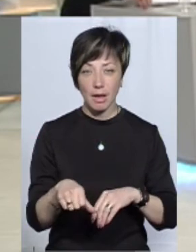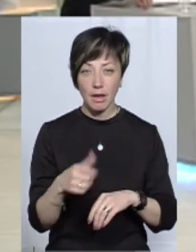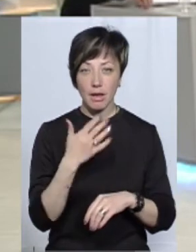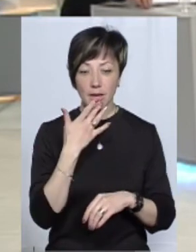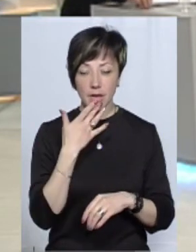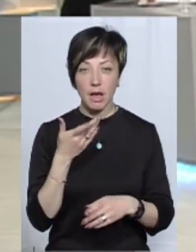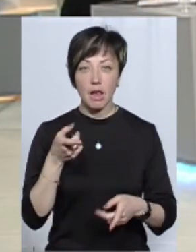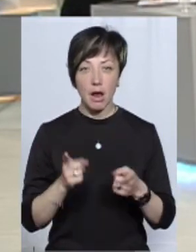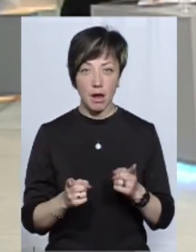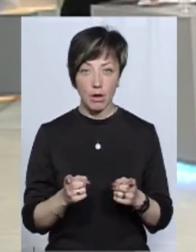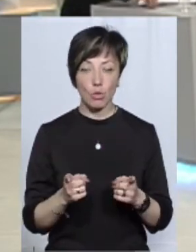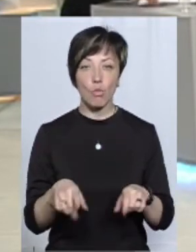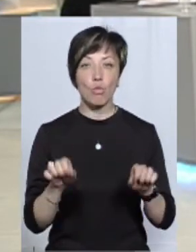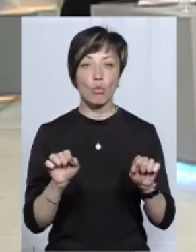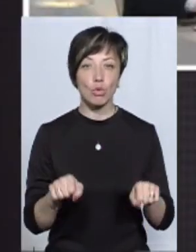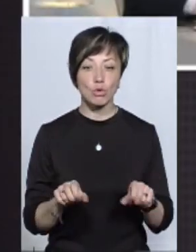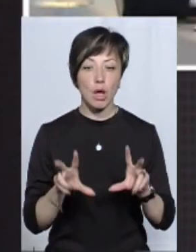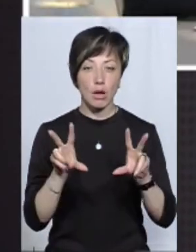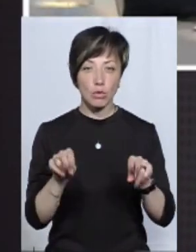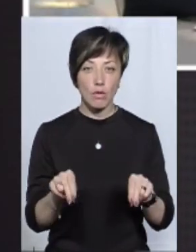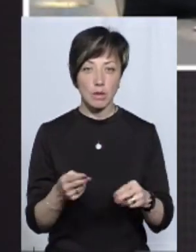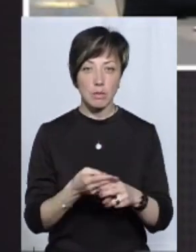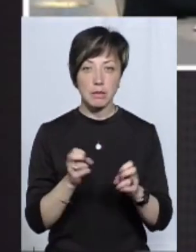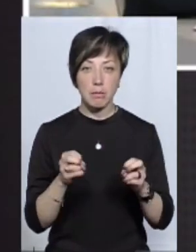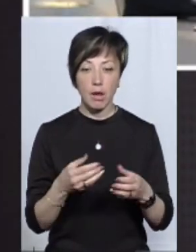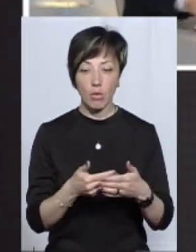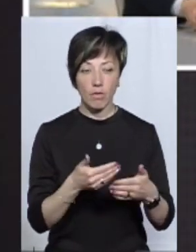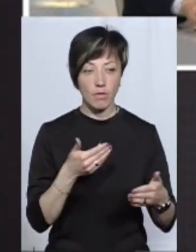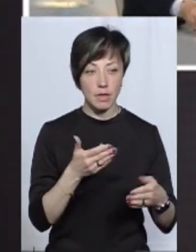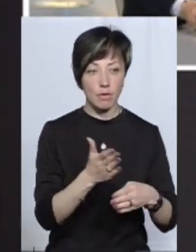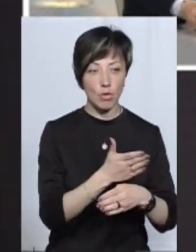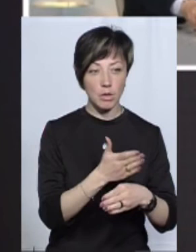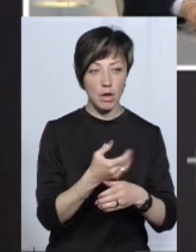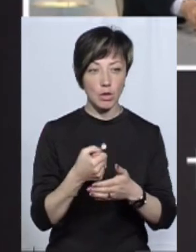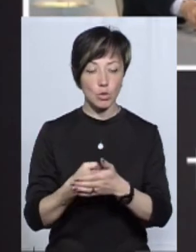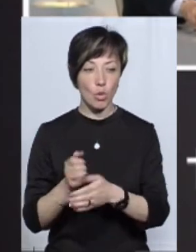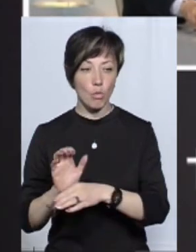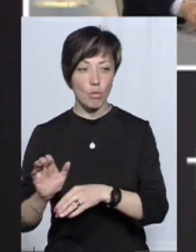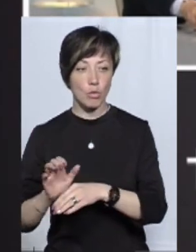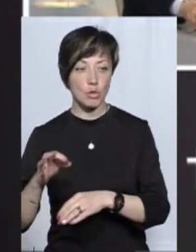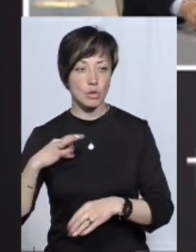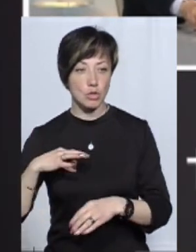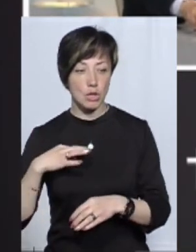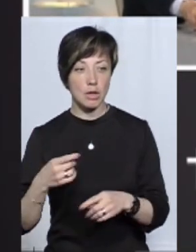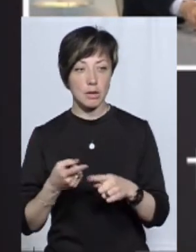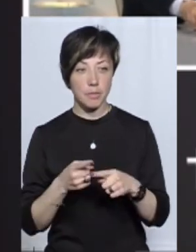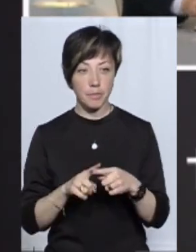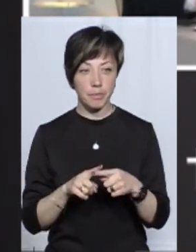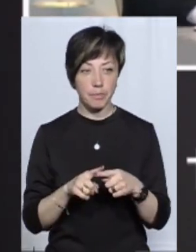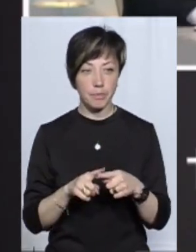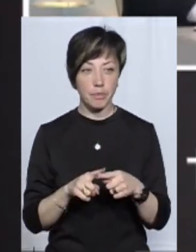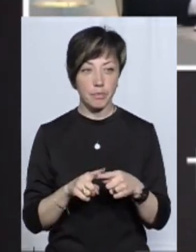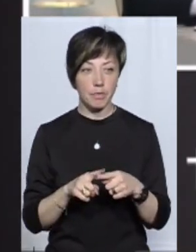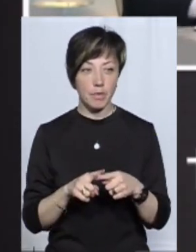реально можуть гарантувати безпеку від виробника до постачальника, безпеку